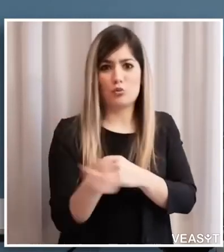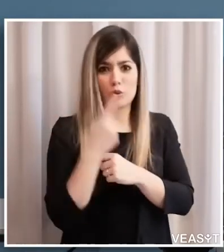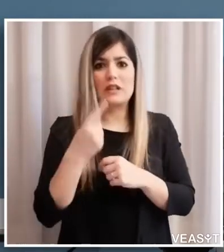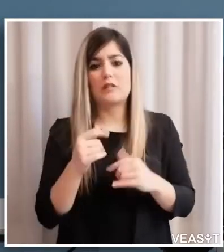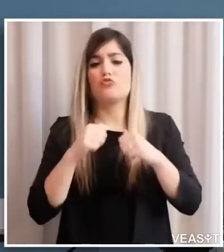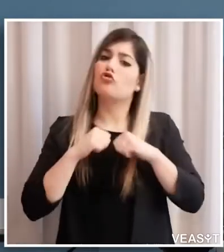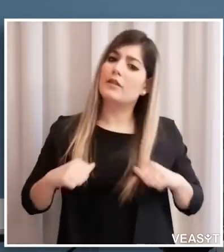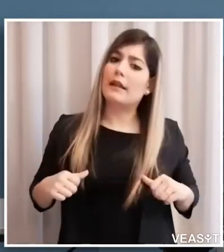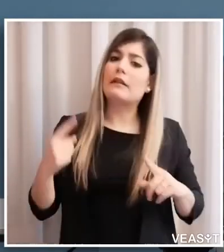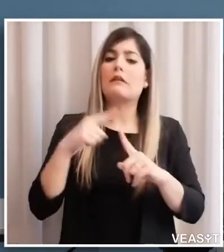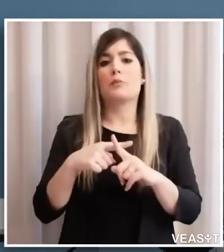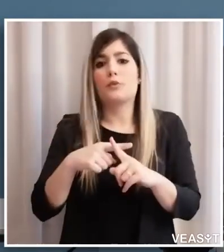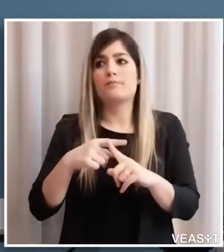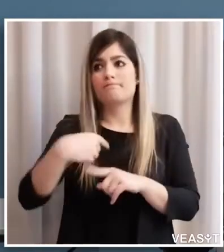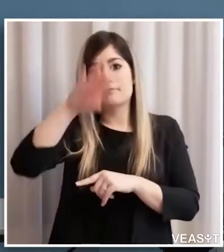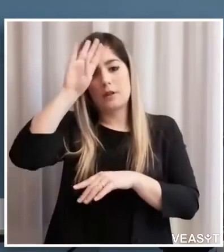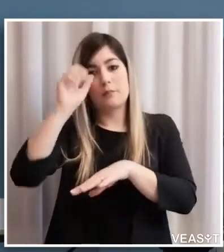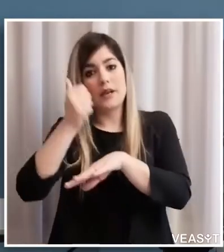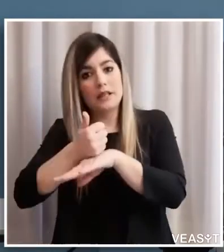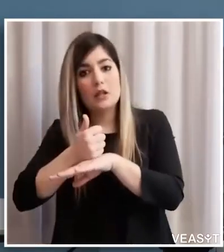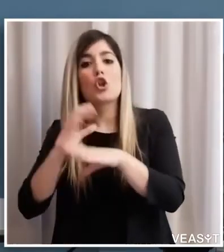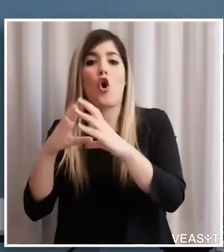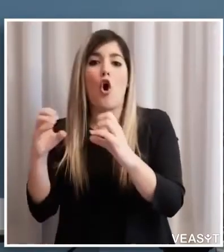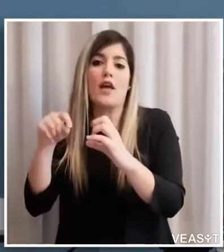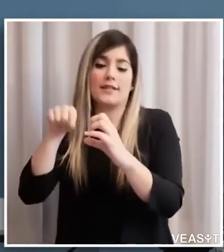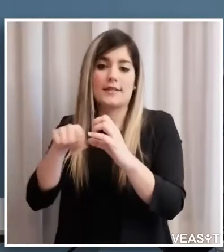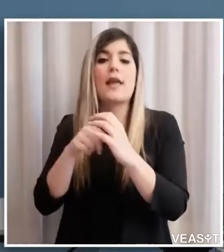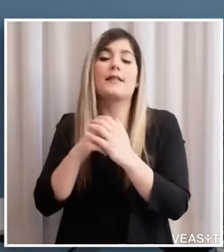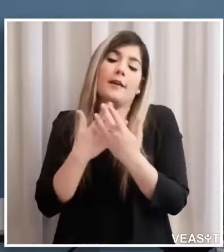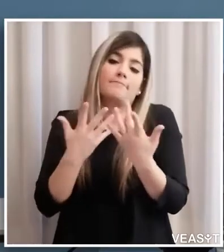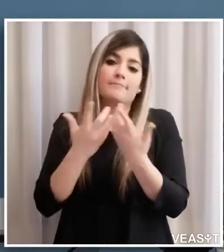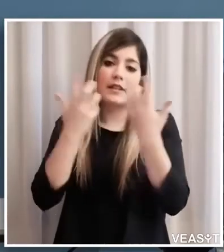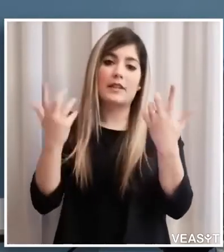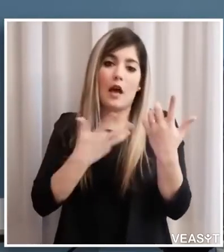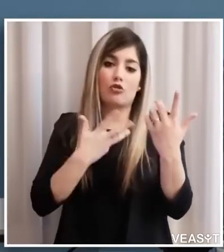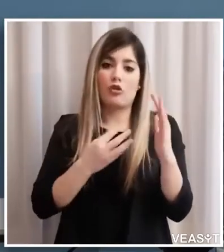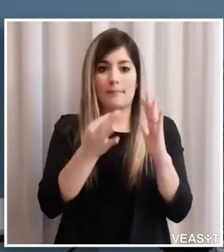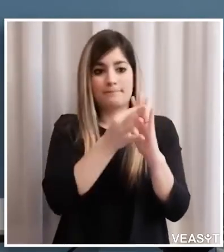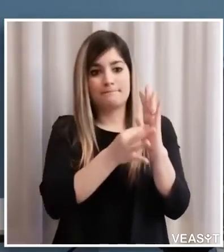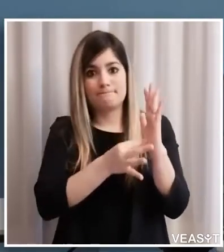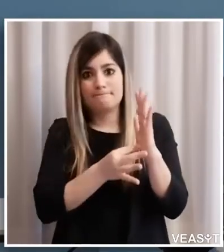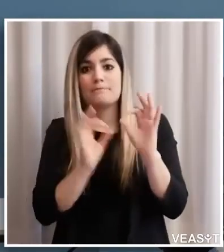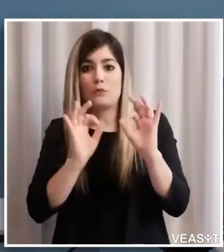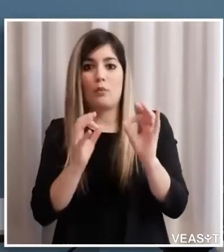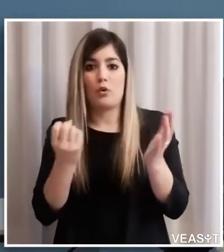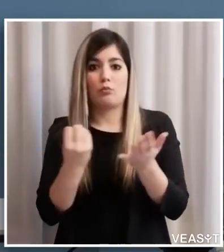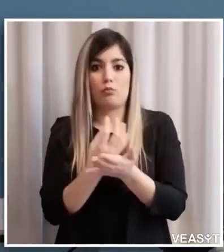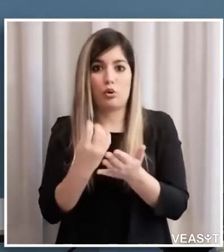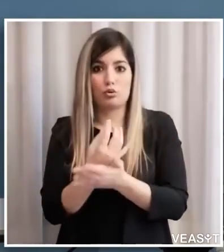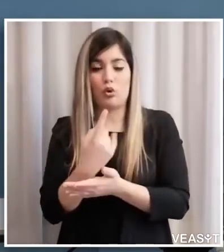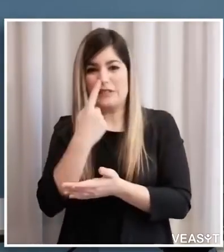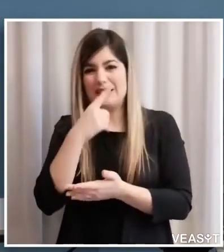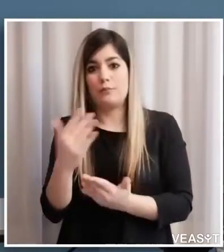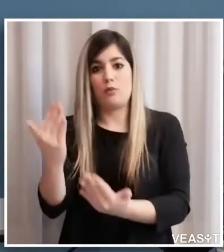imprenditore chi è collaboratore in azienda dove oggi abbiamo la prescrizione di munirci di un dispositivo per la